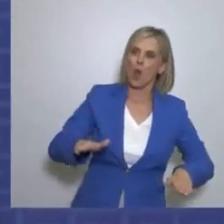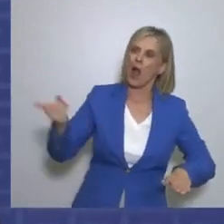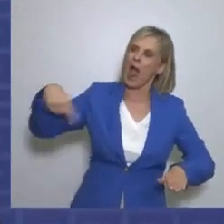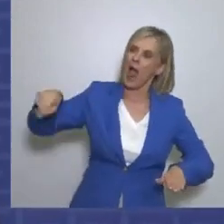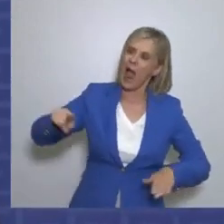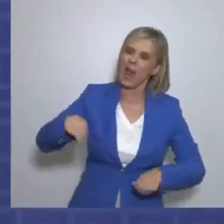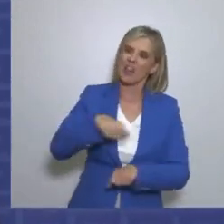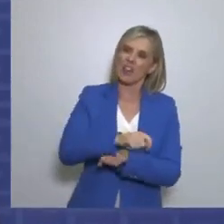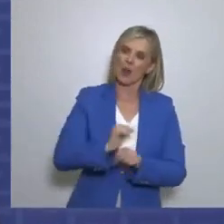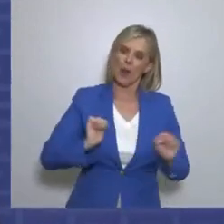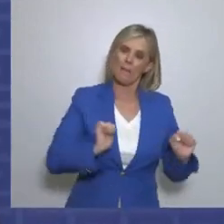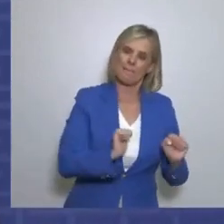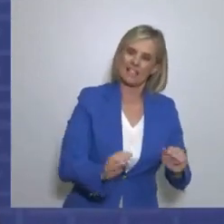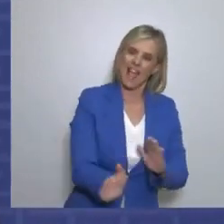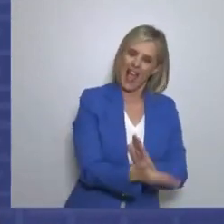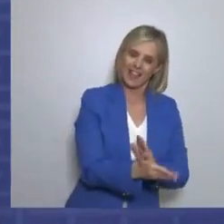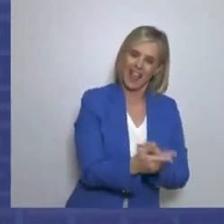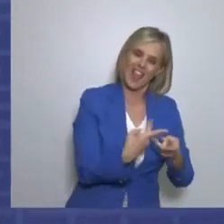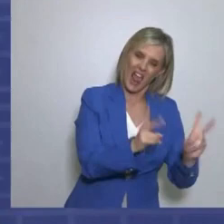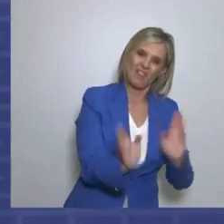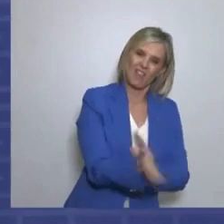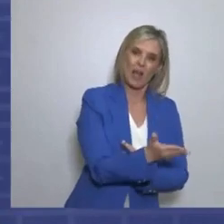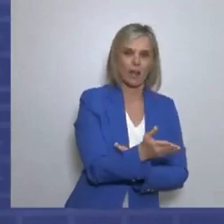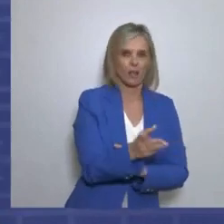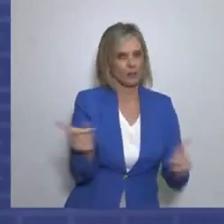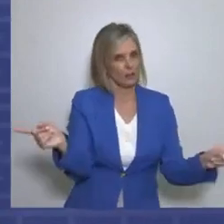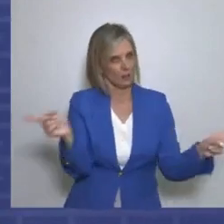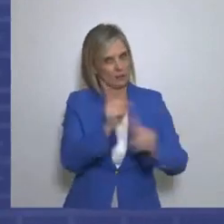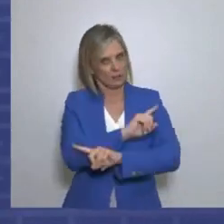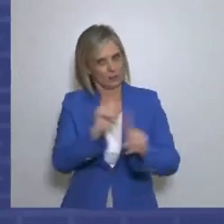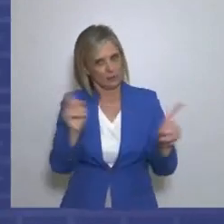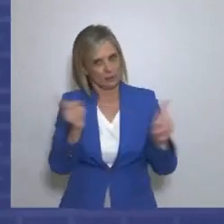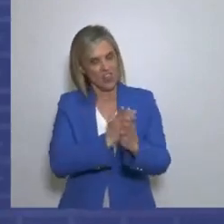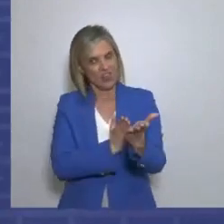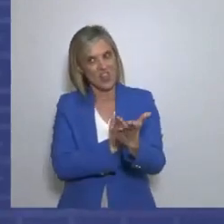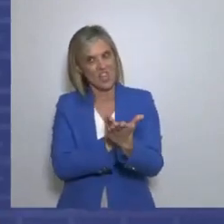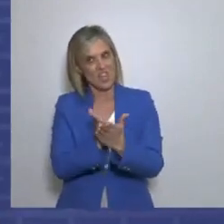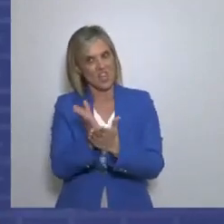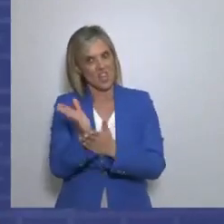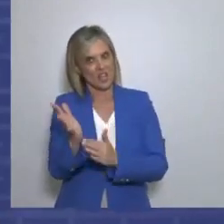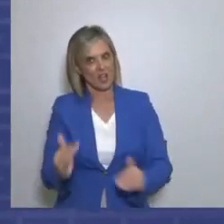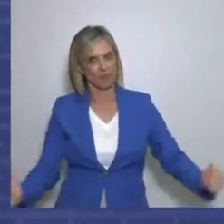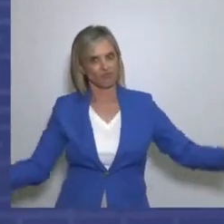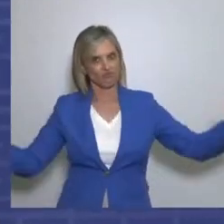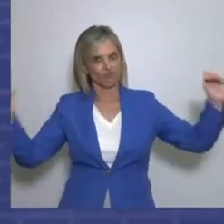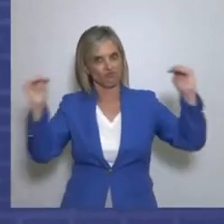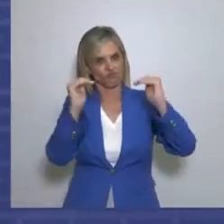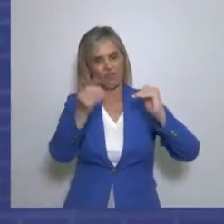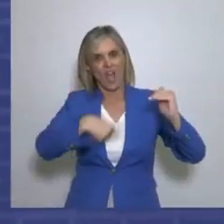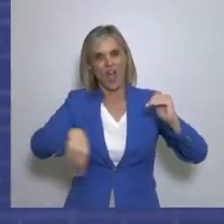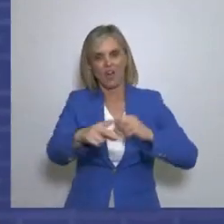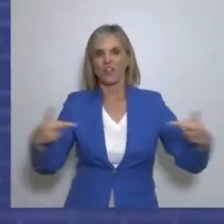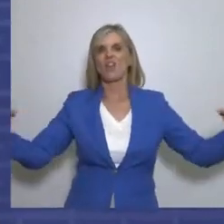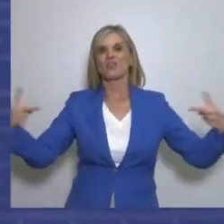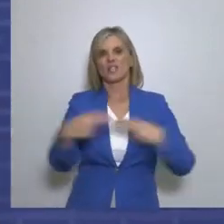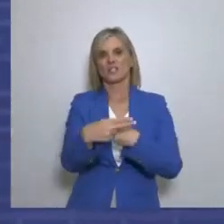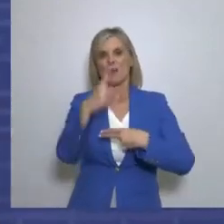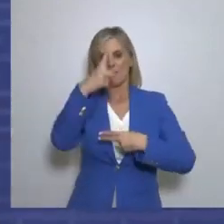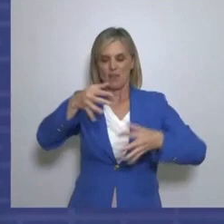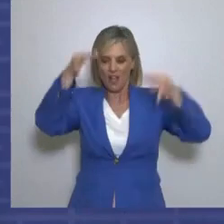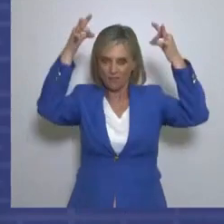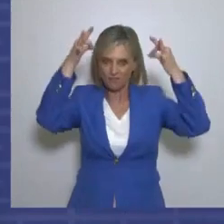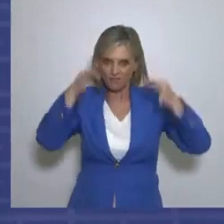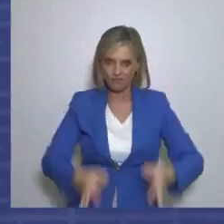ενδεχομένως δέχεται Μέσα από τηλεφωνήματα Αυτά από την Ελλήνια Συνέλευση σταματούν Και πραγματικά μπαίνουν σε μια ορθή